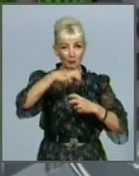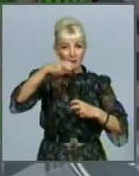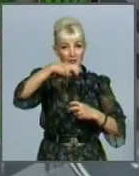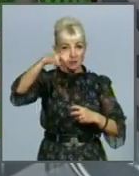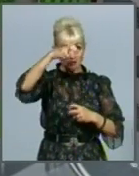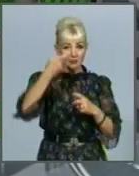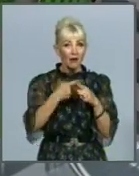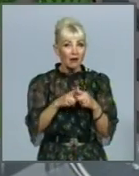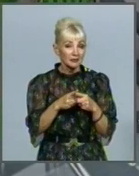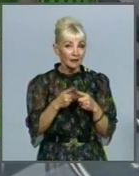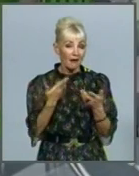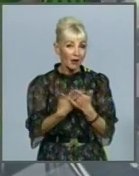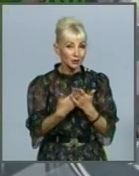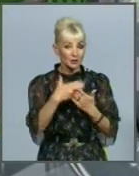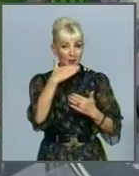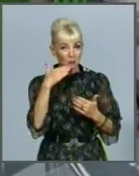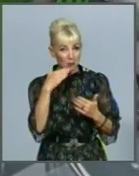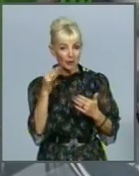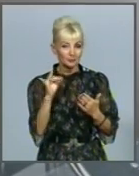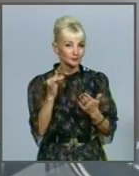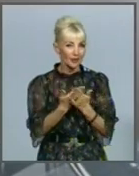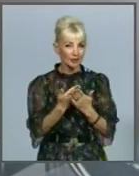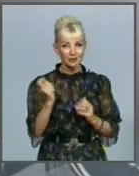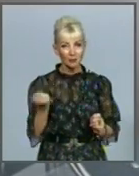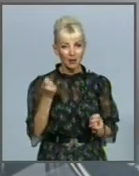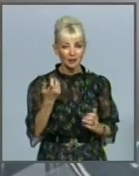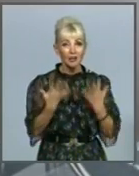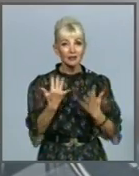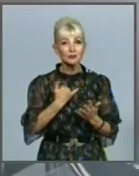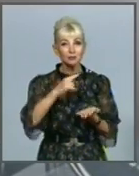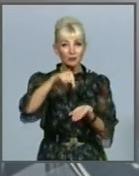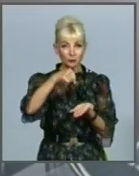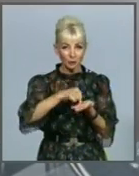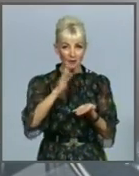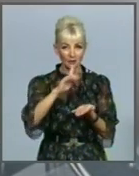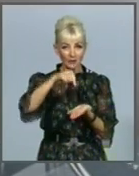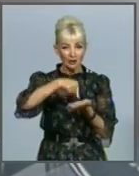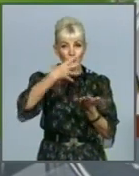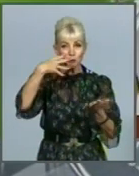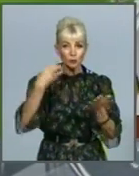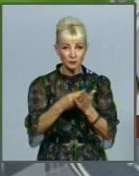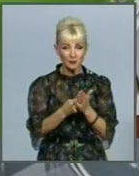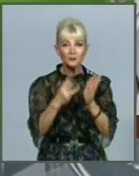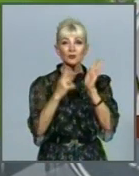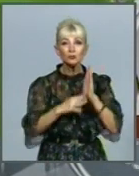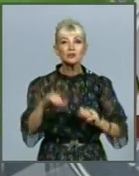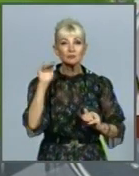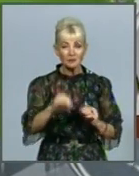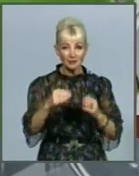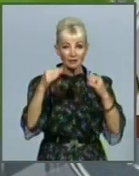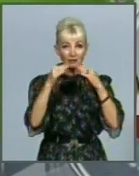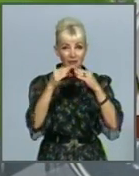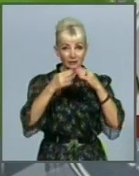вроді багато, вроді мало. Чому? Але якщо в нас в місті в коммунальній собственності 8 тисяч домів,